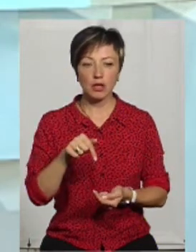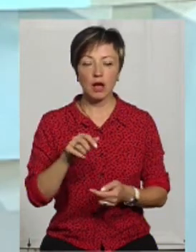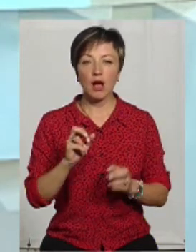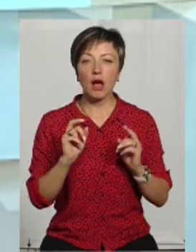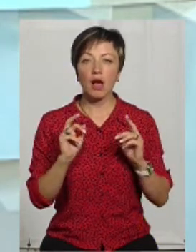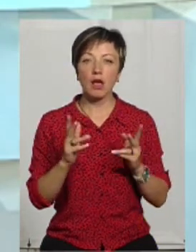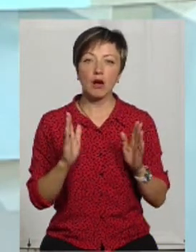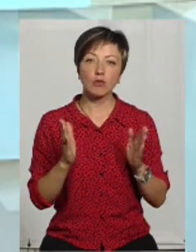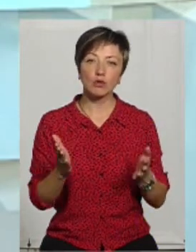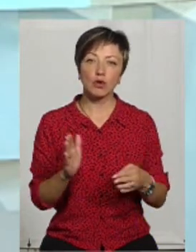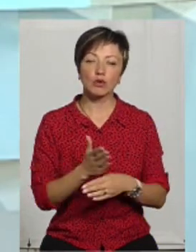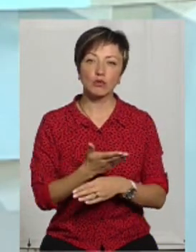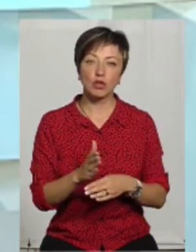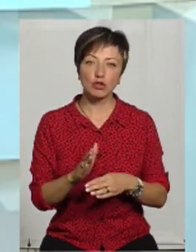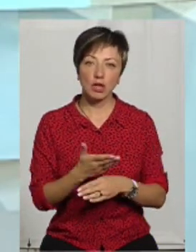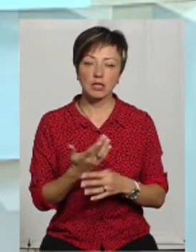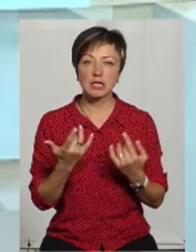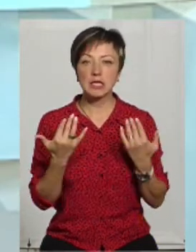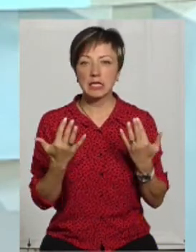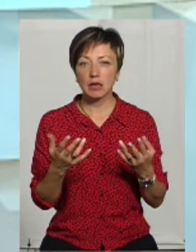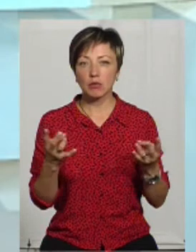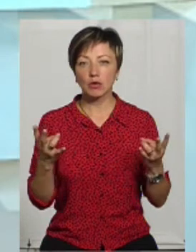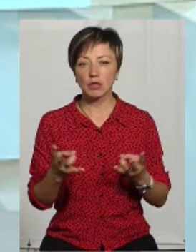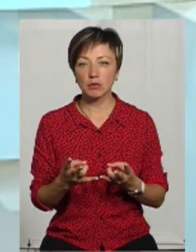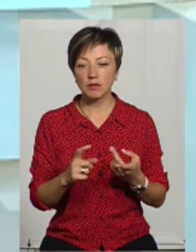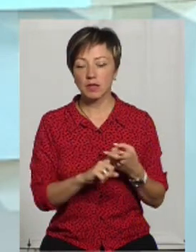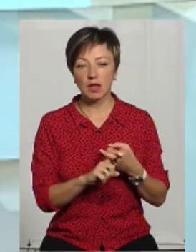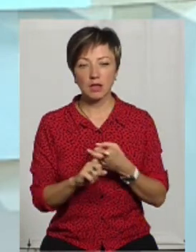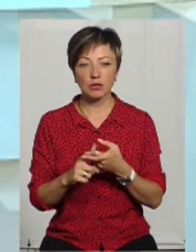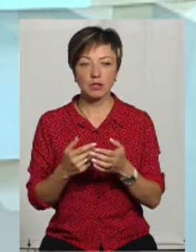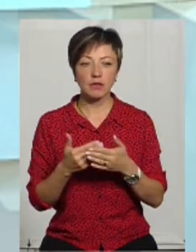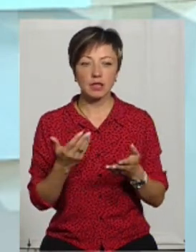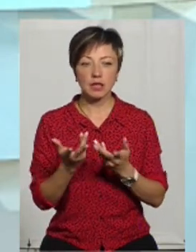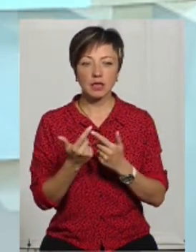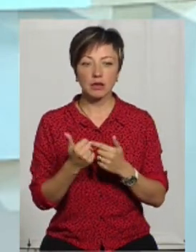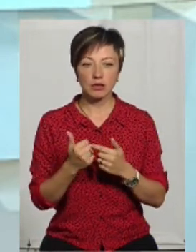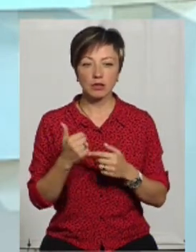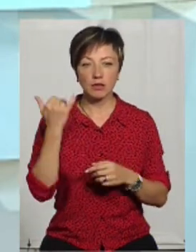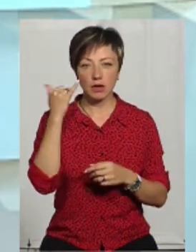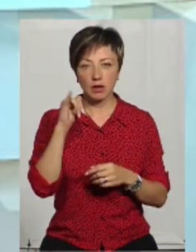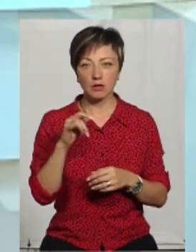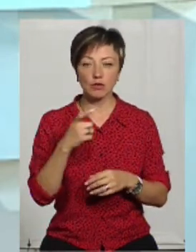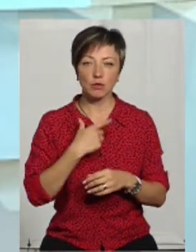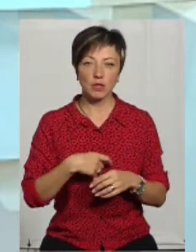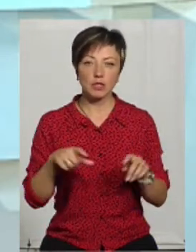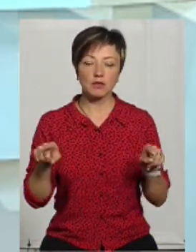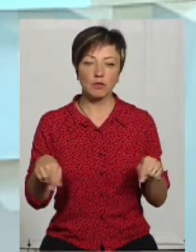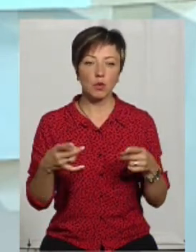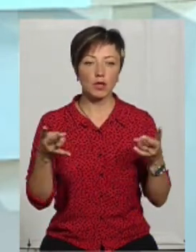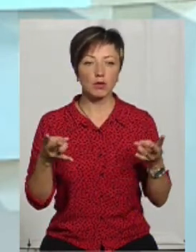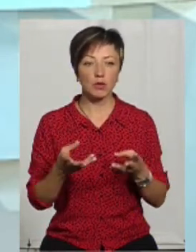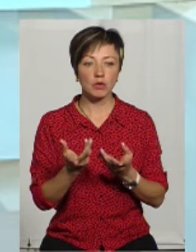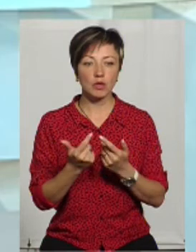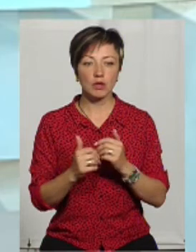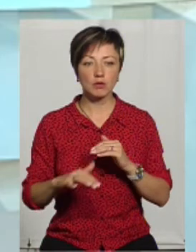А як вони вже будуть ними розпоряджатися? Скільки їм потрібно, в залежності від кількості великої рогатої ходоби, вони собі створять необхідну